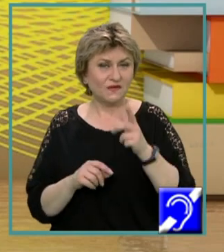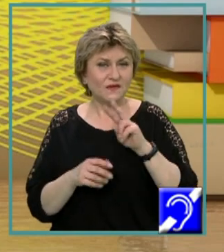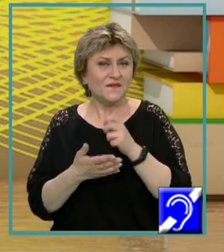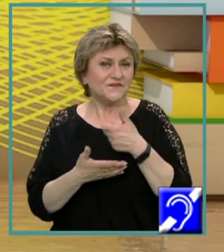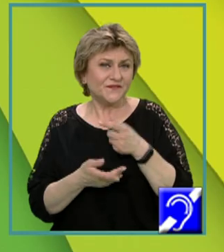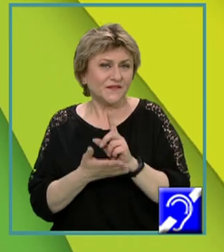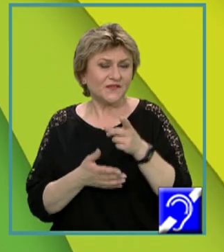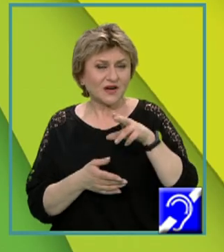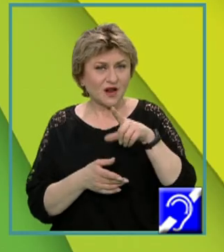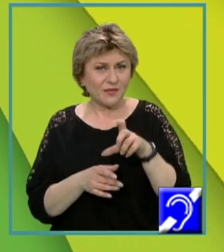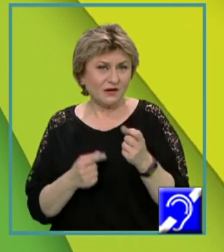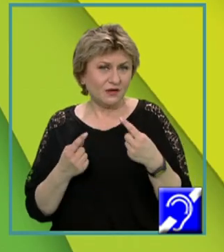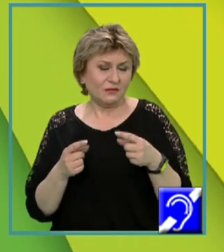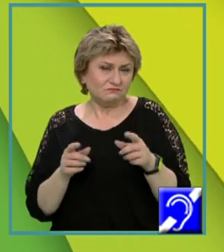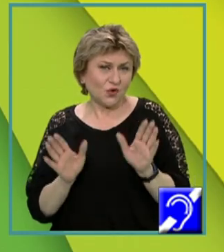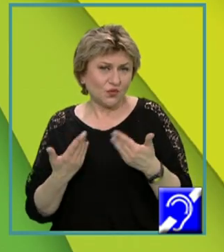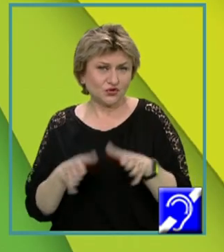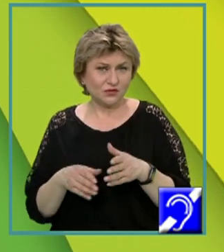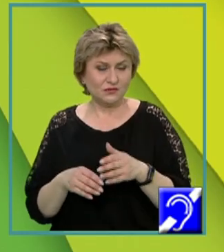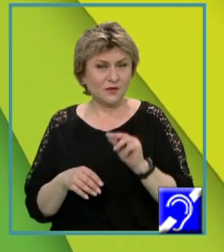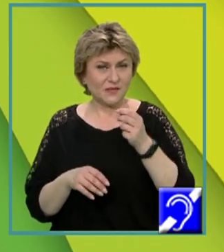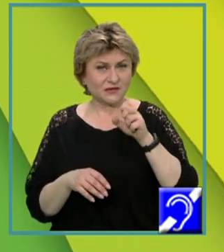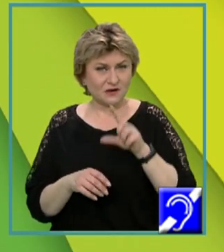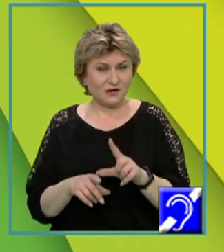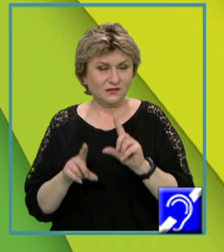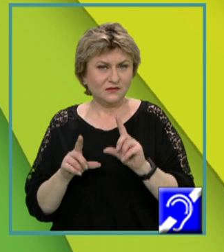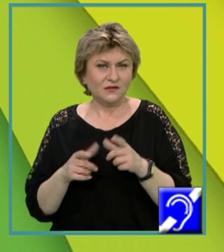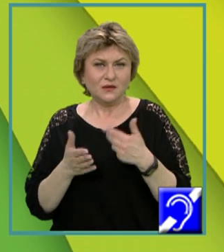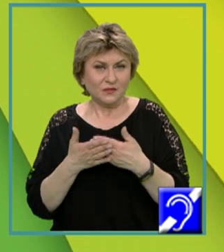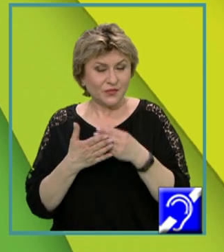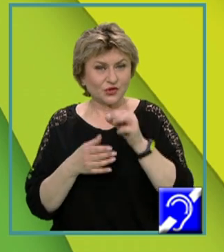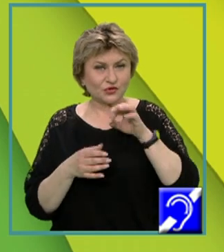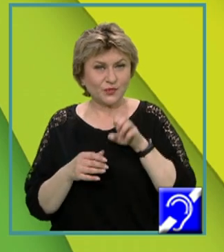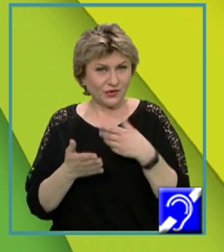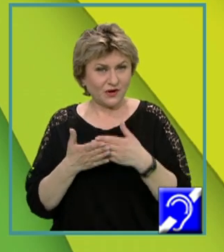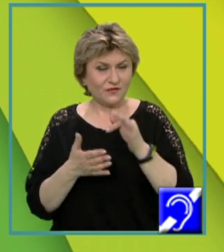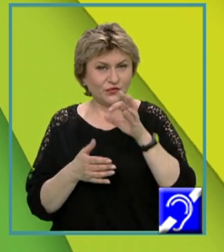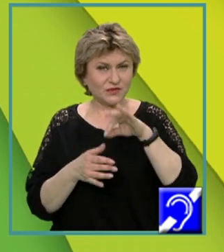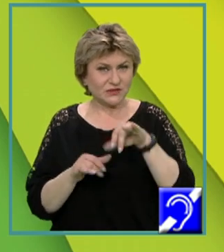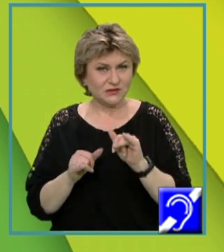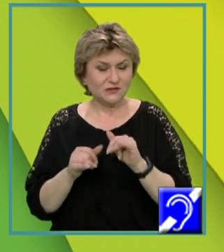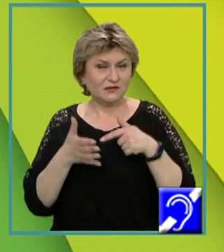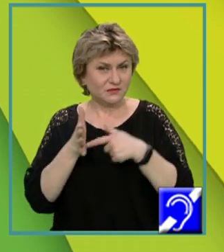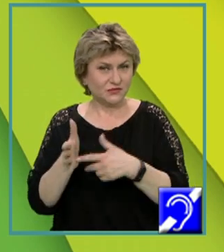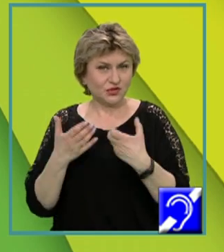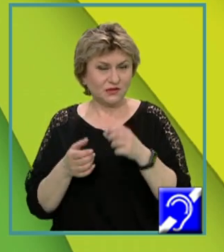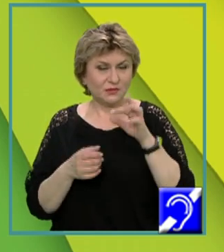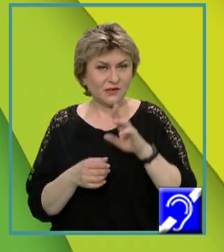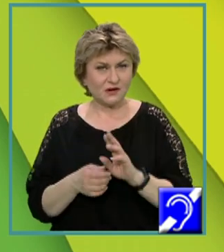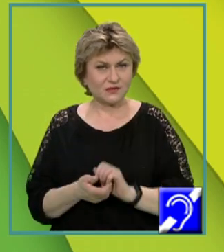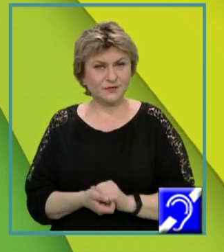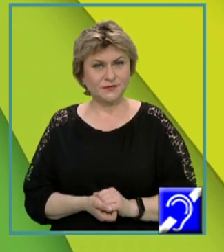oarecare. În Pascal, prototipul unei funcții reprezintă următorul tipar.